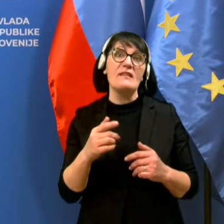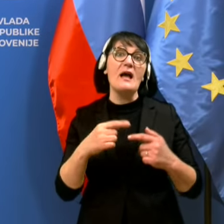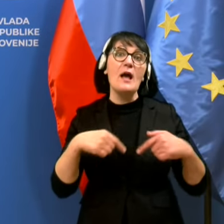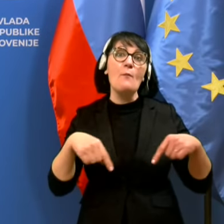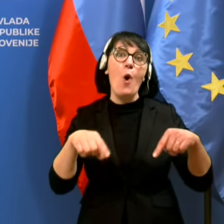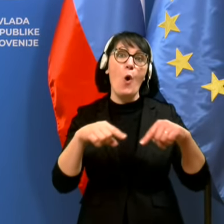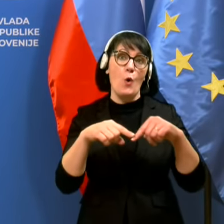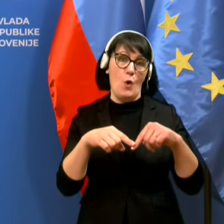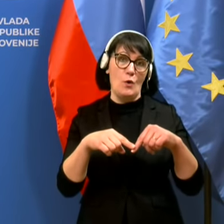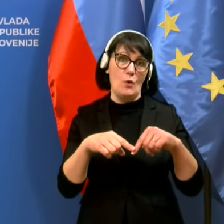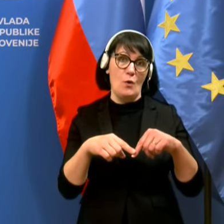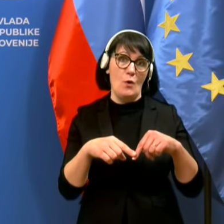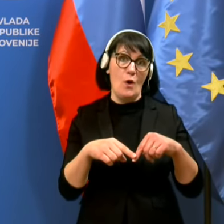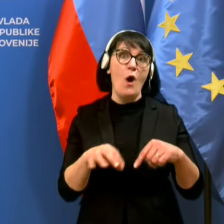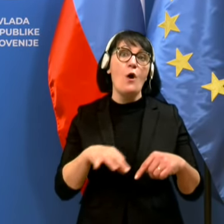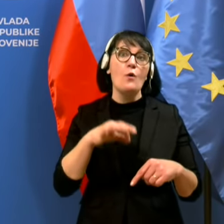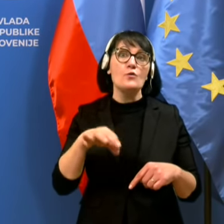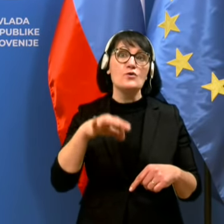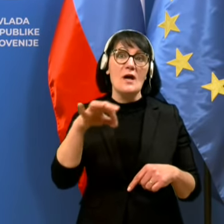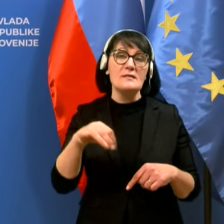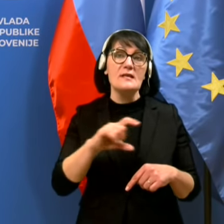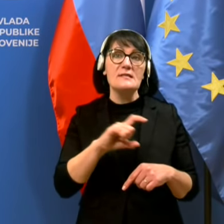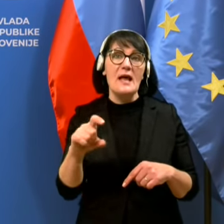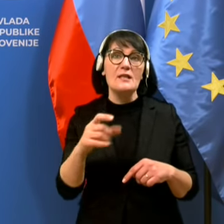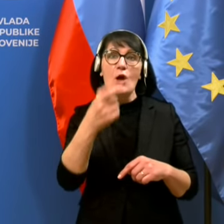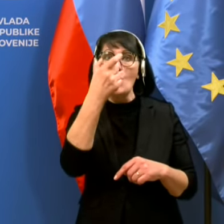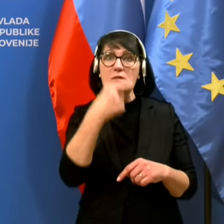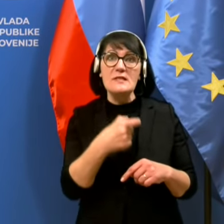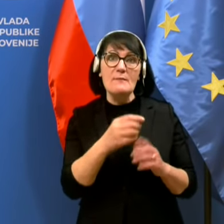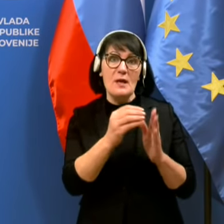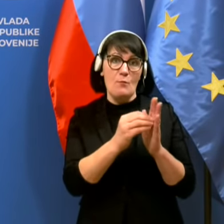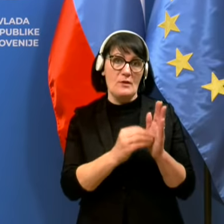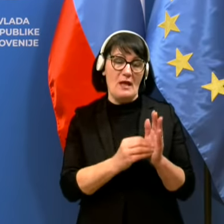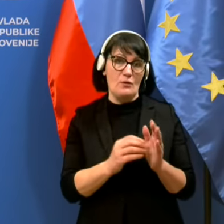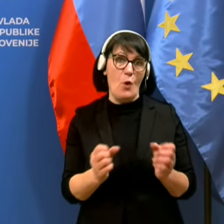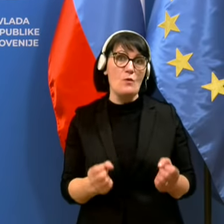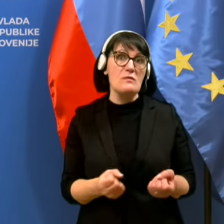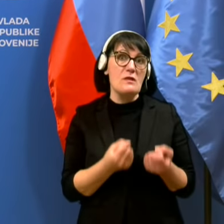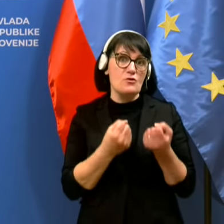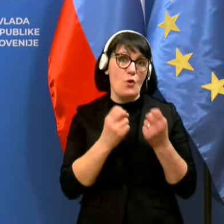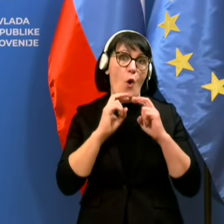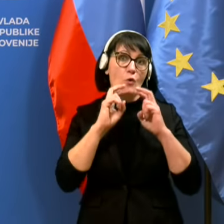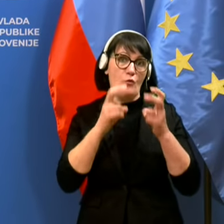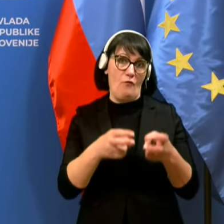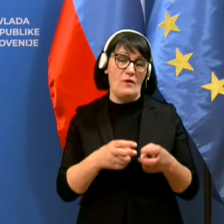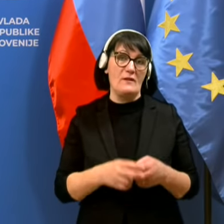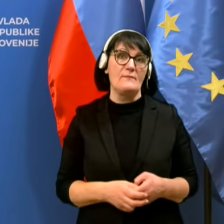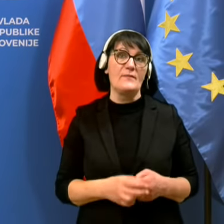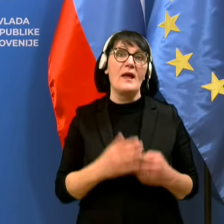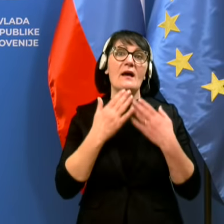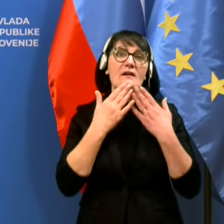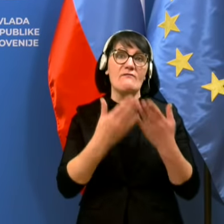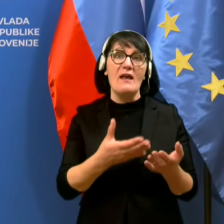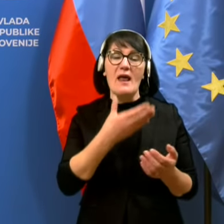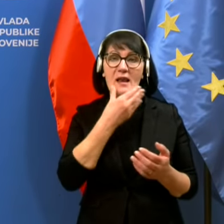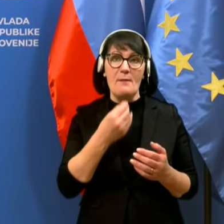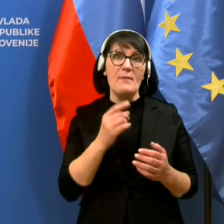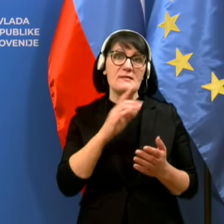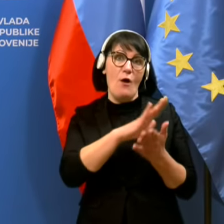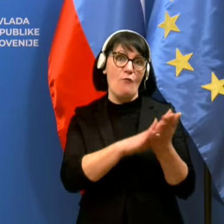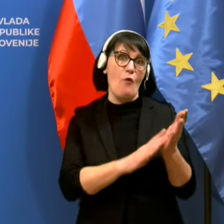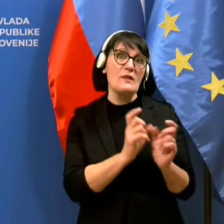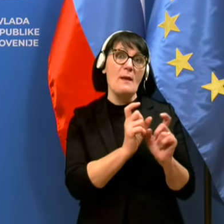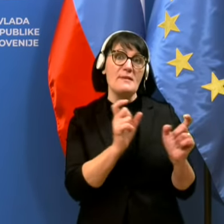okolju včasih, zaradi osebnih podatkov, težko odgovoriti. Hvala lepa za te ugodne besede.